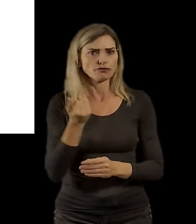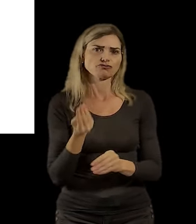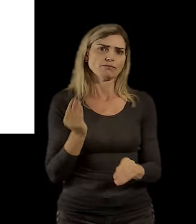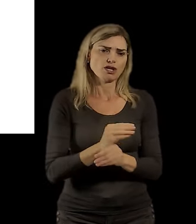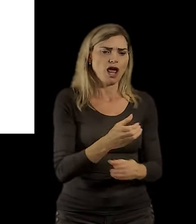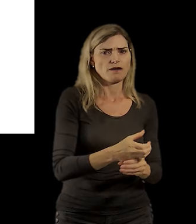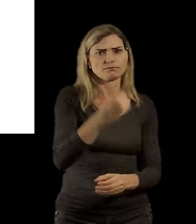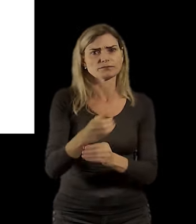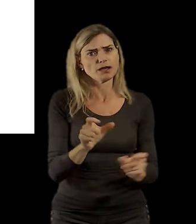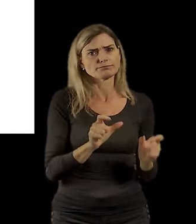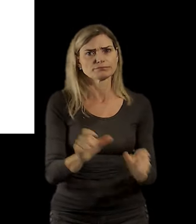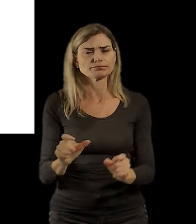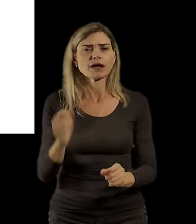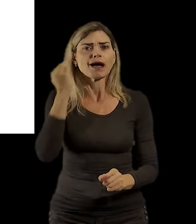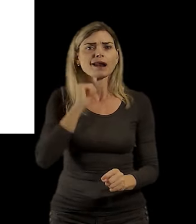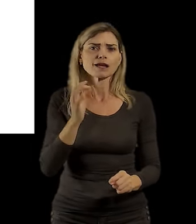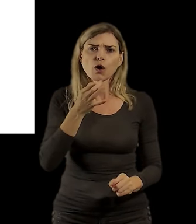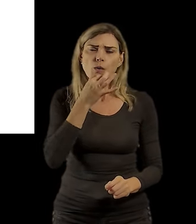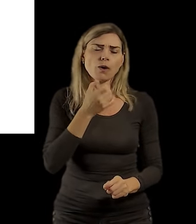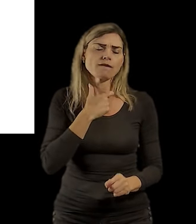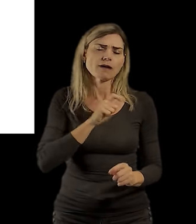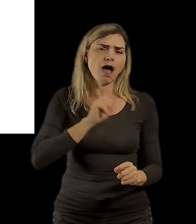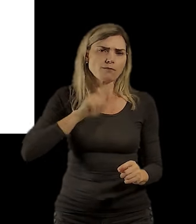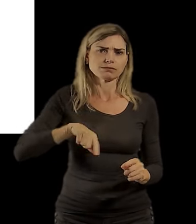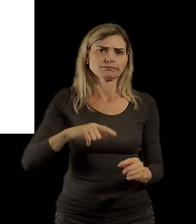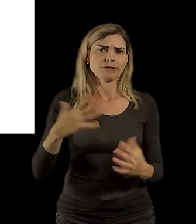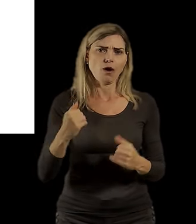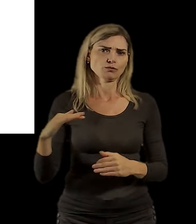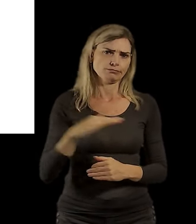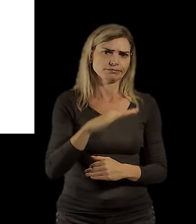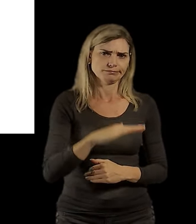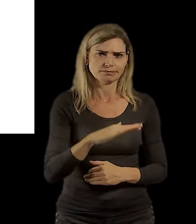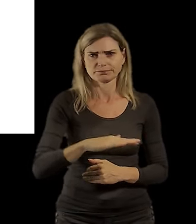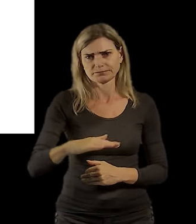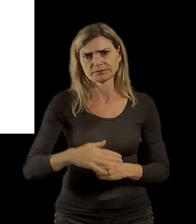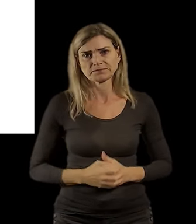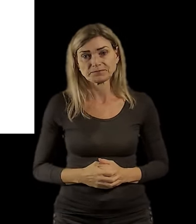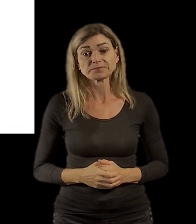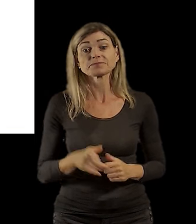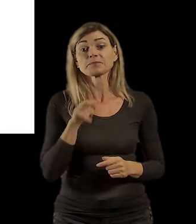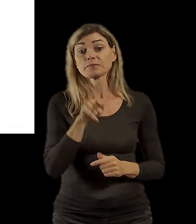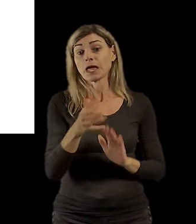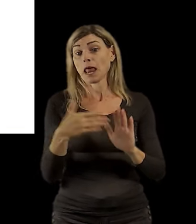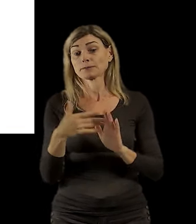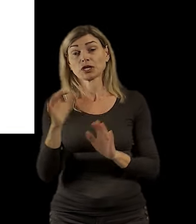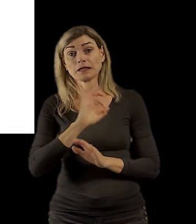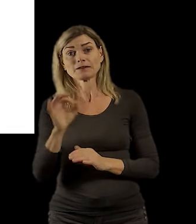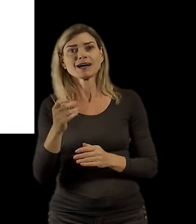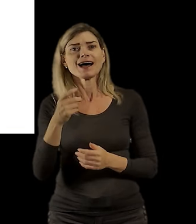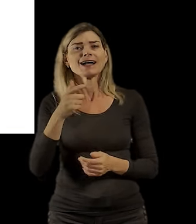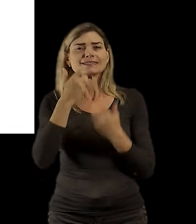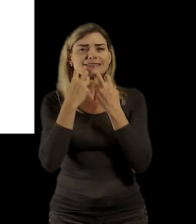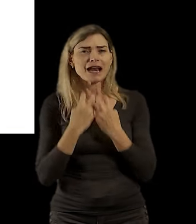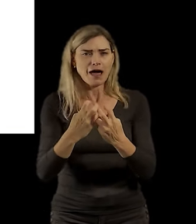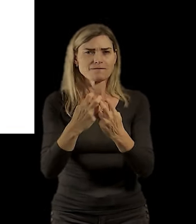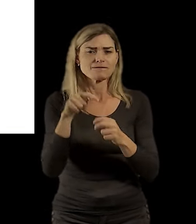toho to nejde. takže je máme i tady, ale potom jsou třeba případy, které se bez aut obejdou, to je třeba tady ten tramvajový ostrůvek, který